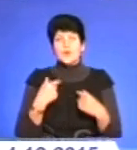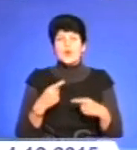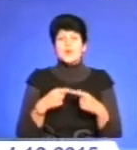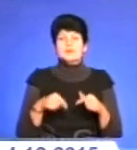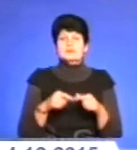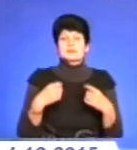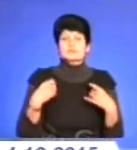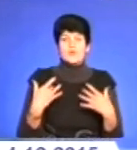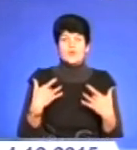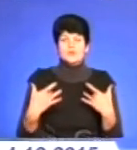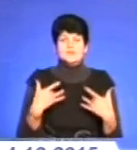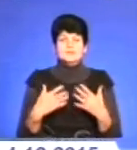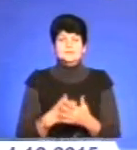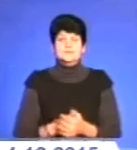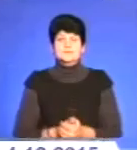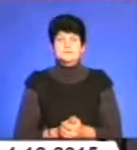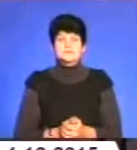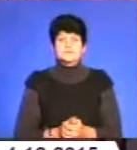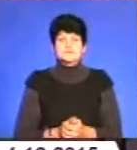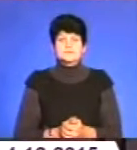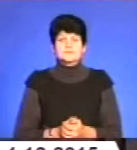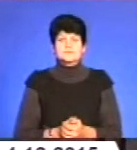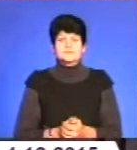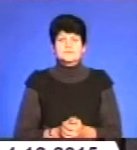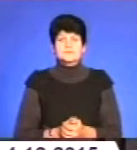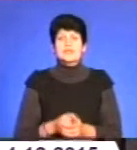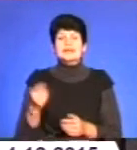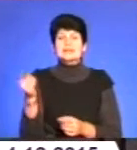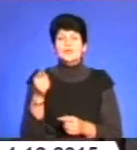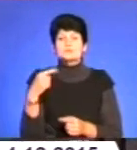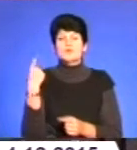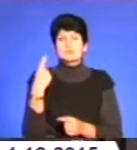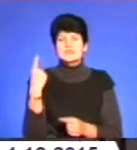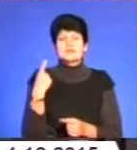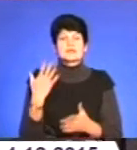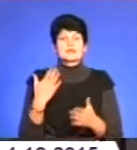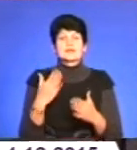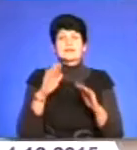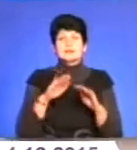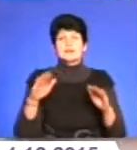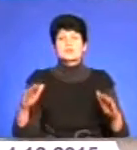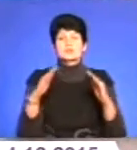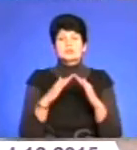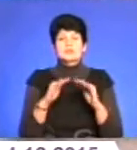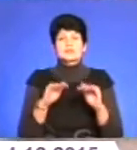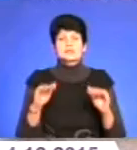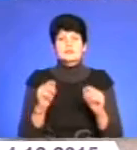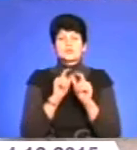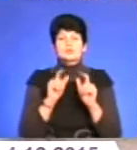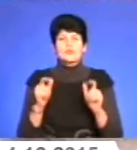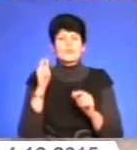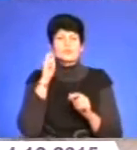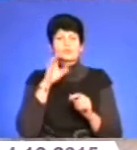концерт. На місці була наша знімальна група. Тернопільський обласний комунальний дитячий будинок для дітей шкільного віку був